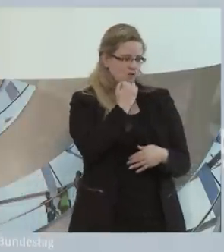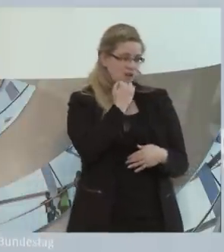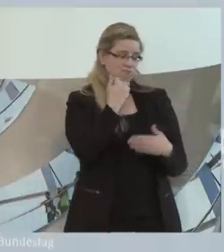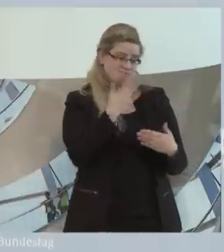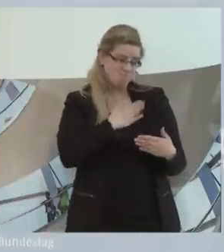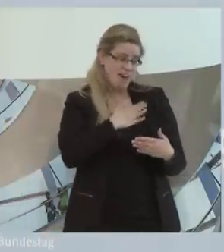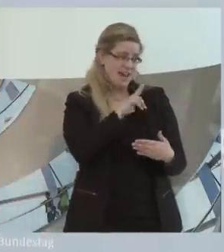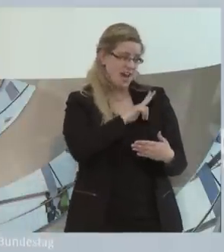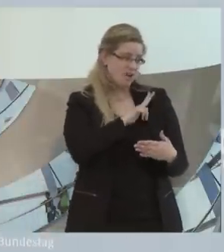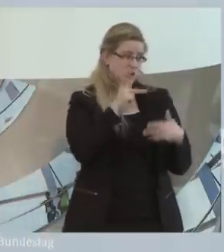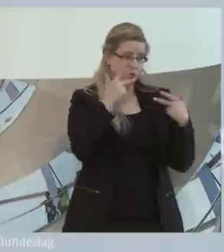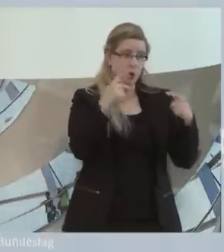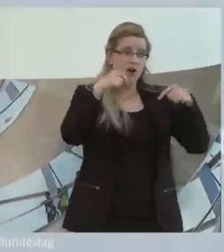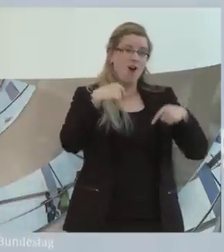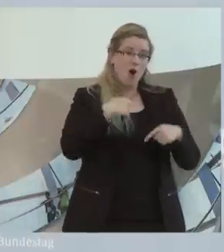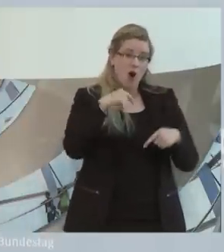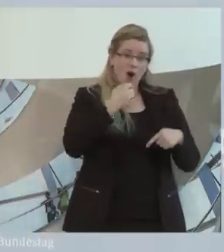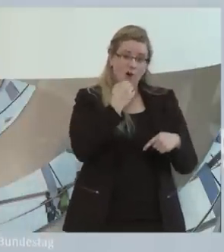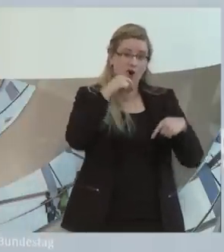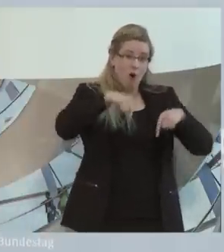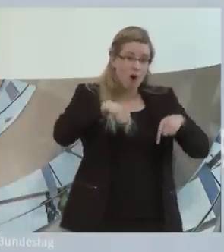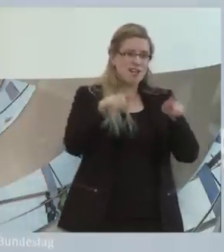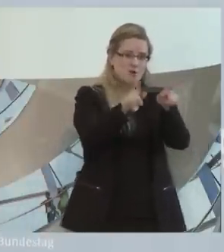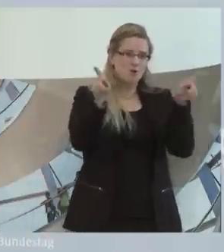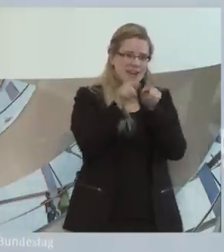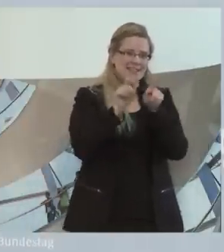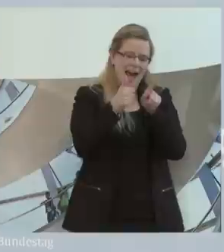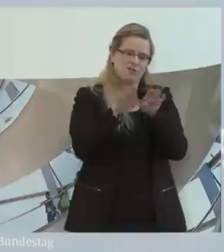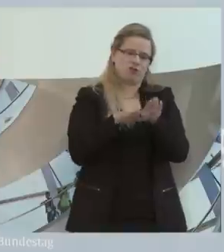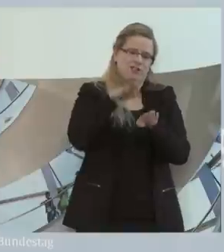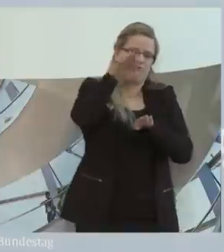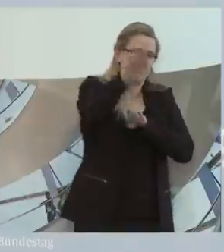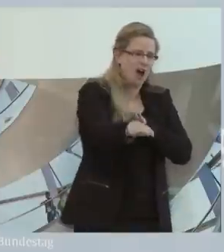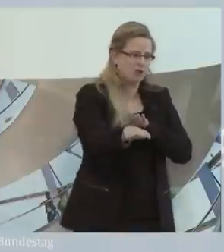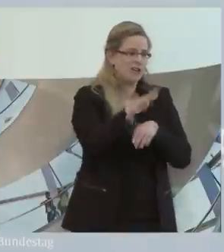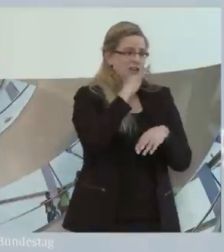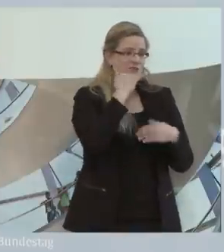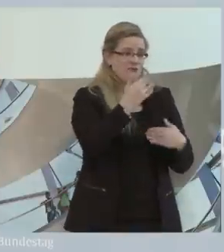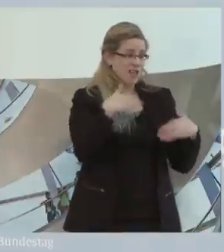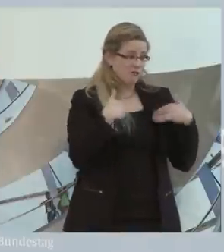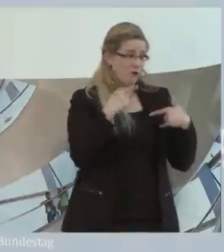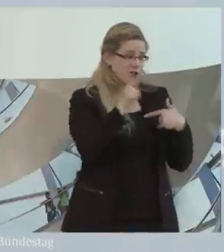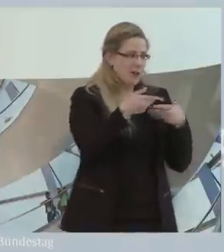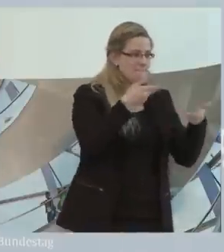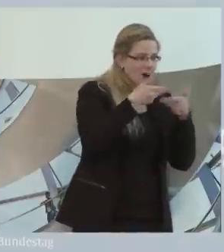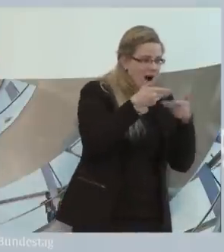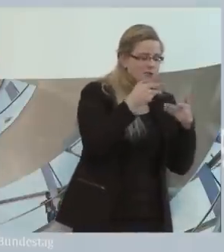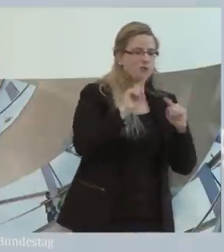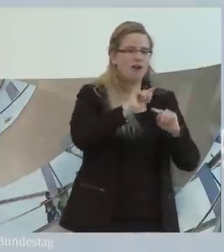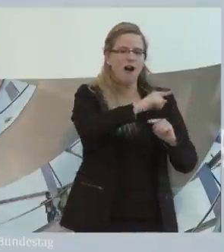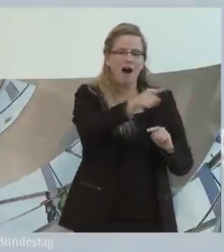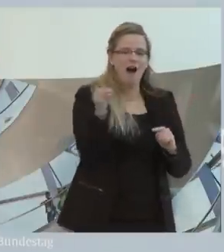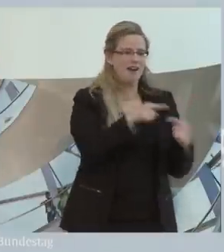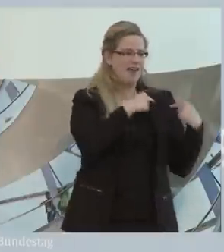dass durch diesen Kongress wir bei diesem Ziel ein gutes Stück weiterkommen. Viel Freude bei den Beratungen und allen einen herzlichen Dank dafür,